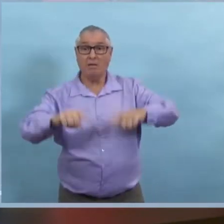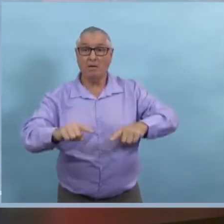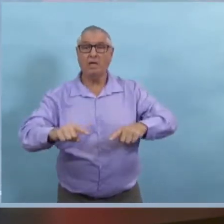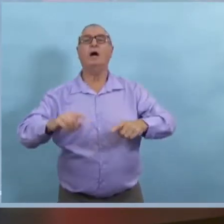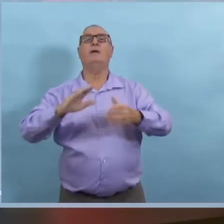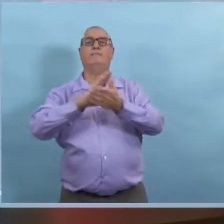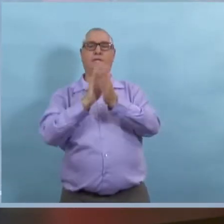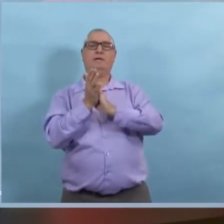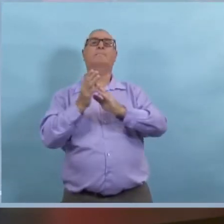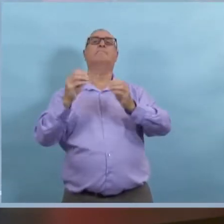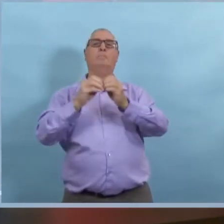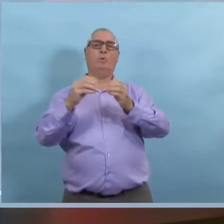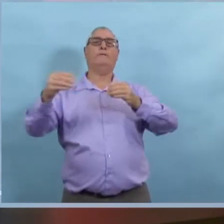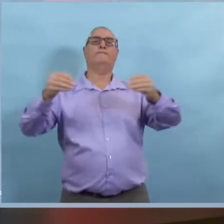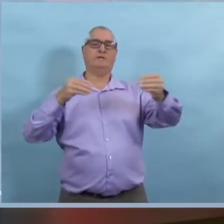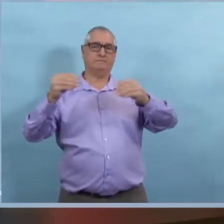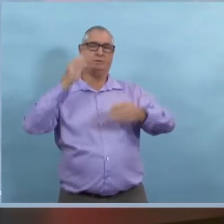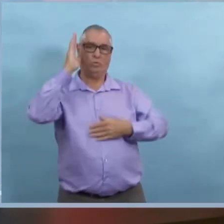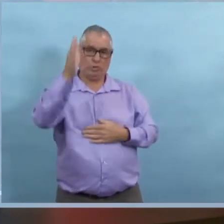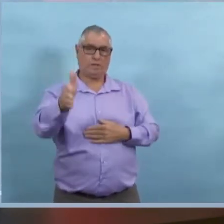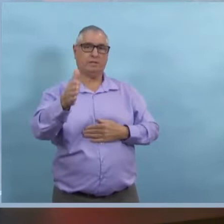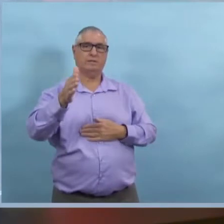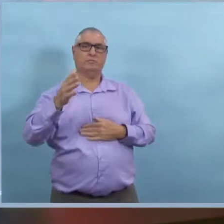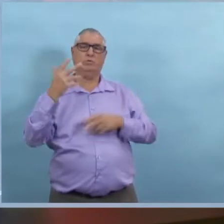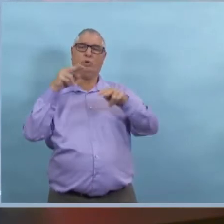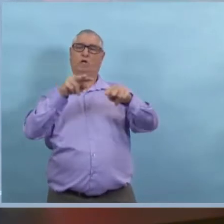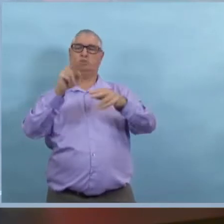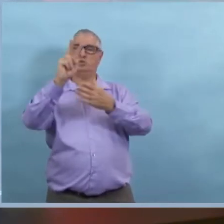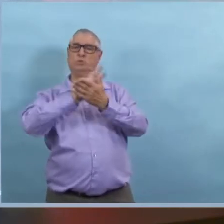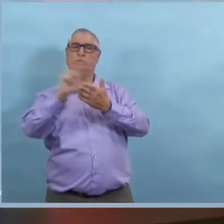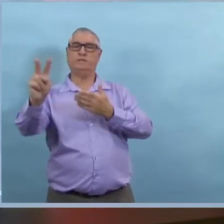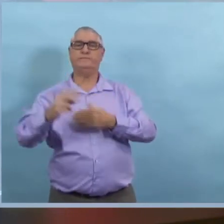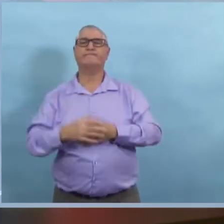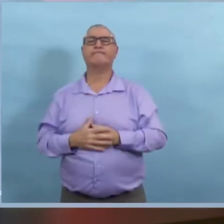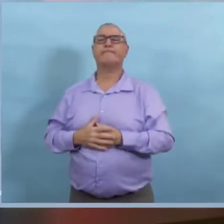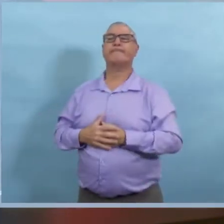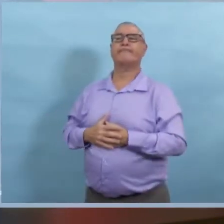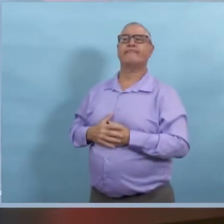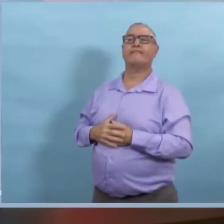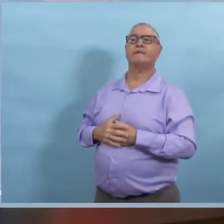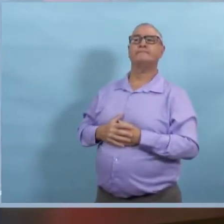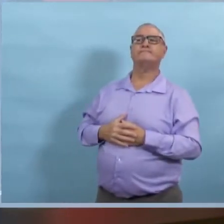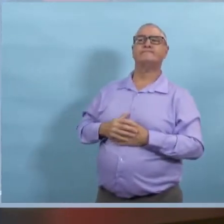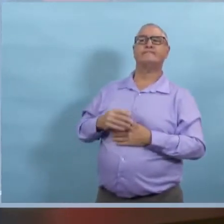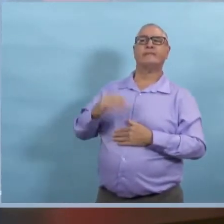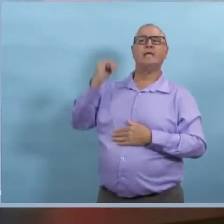alors là, on pourrait voir essayer d'assouplir ces règles. Question inaudible.